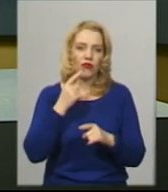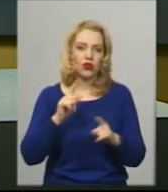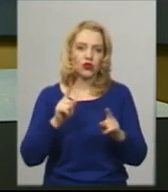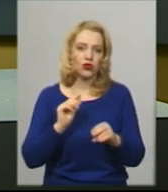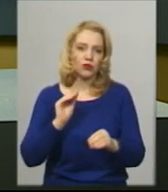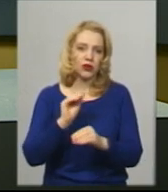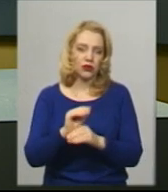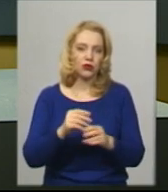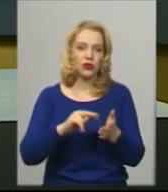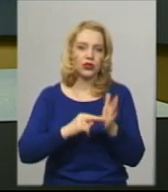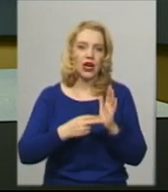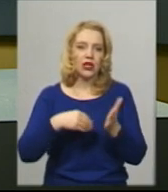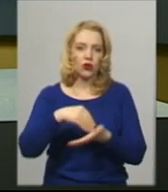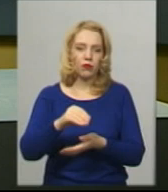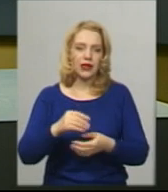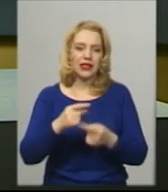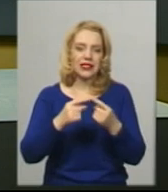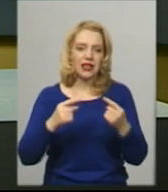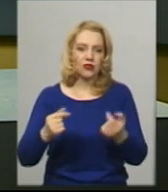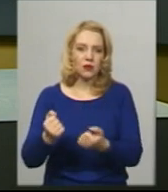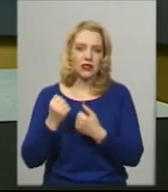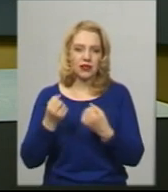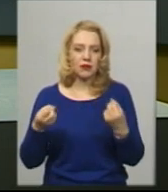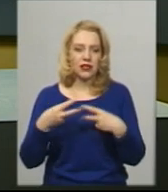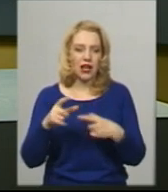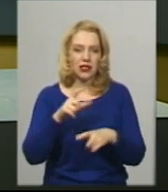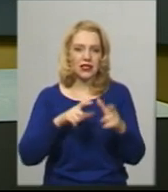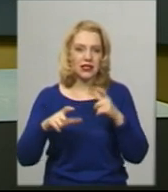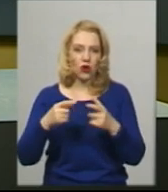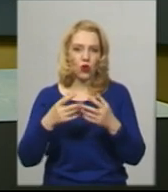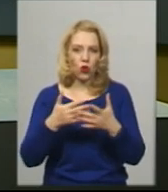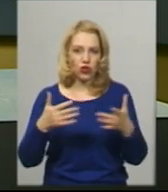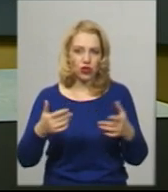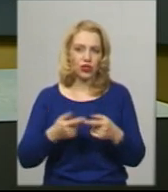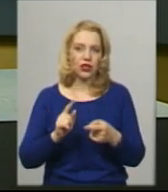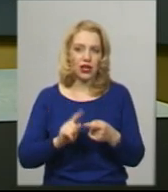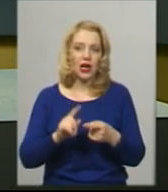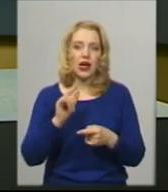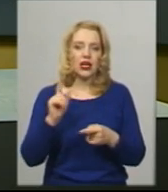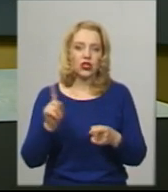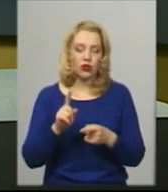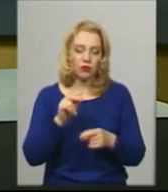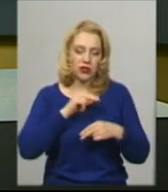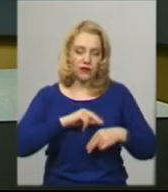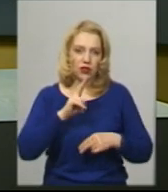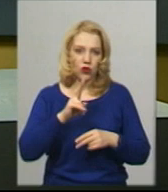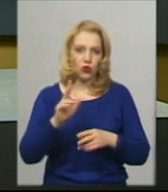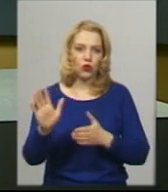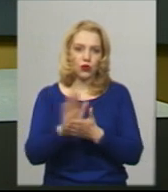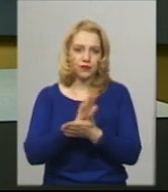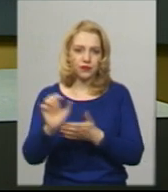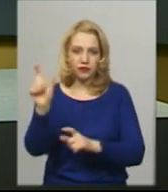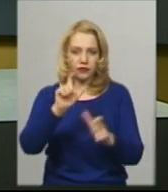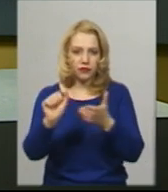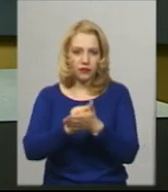планують ще закупити засоби захисту та спеціальні розчини. Працівникам, які безпосередньо беруть участь у дезінфекції транспорту щодня